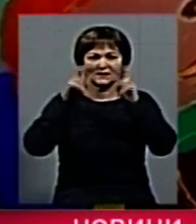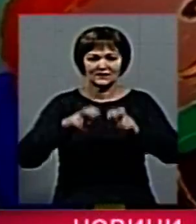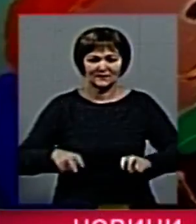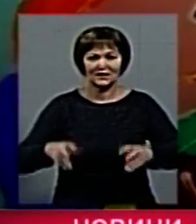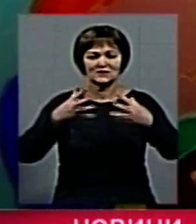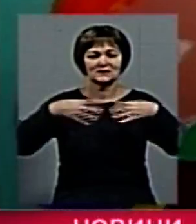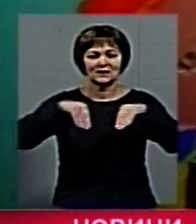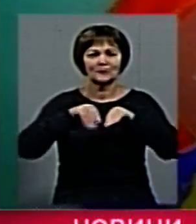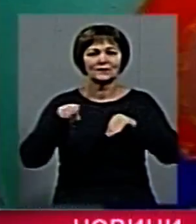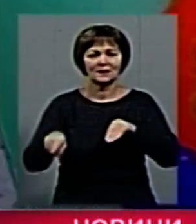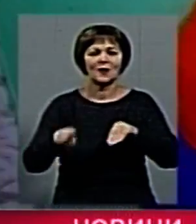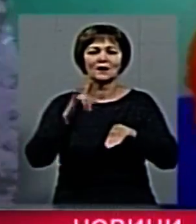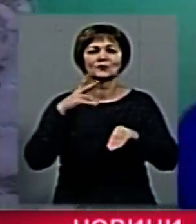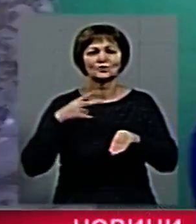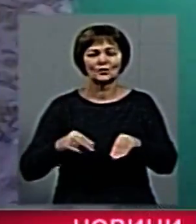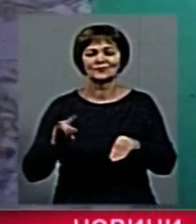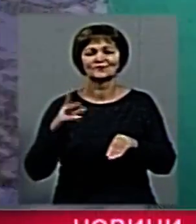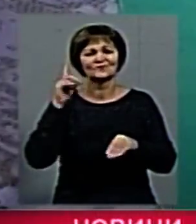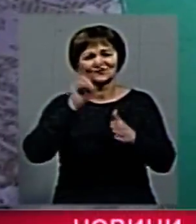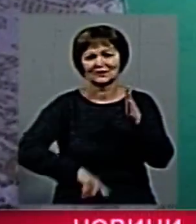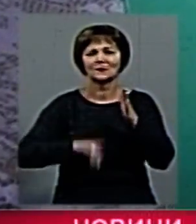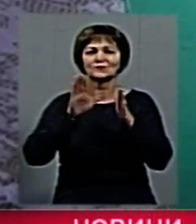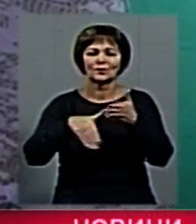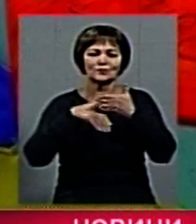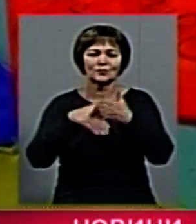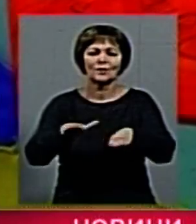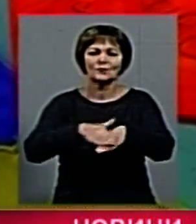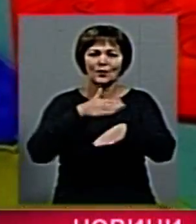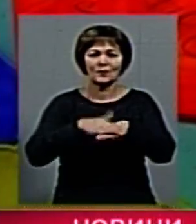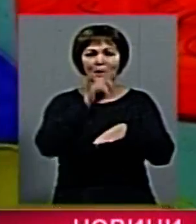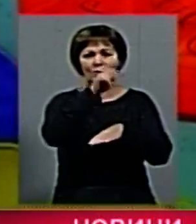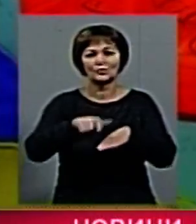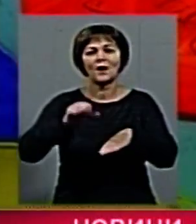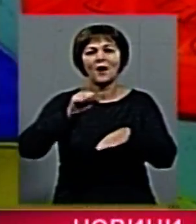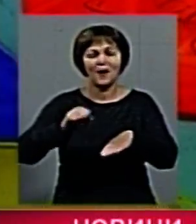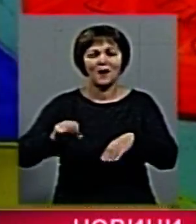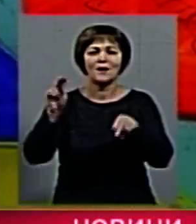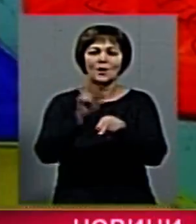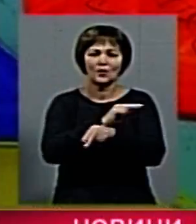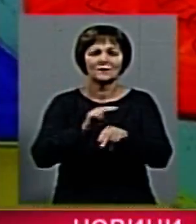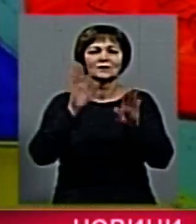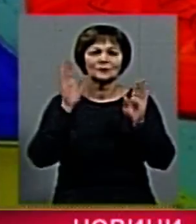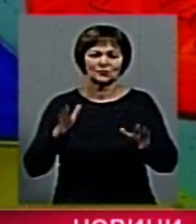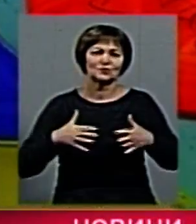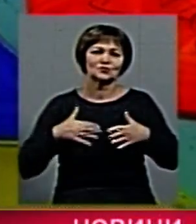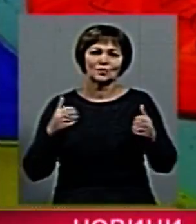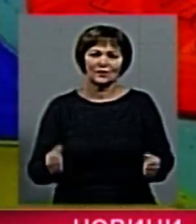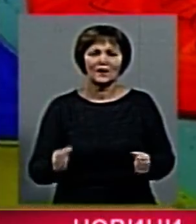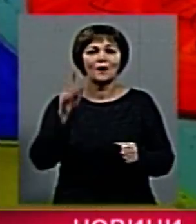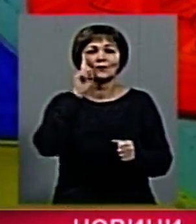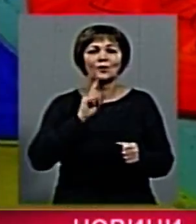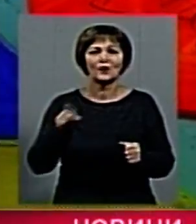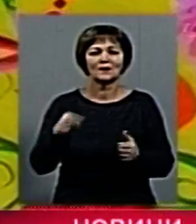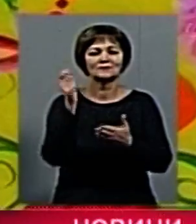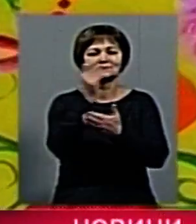Родина Валерії та й сама дівчинка щиро вірить у те, що їй допоможуть добрі люди і після обстеження, а згодом і лікування, хвороба відступить. А поки Валерія